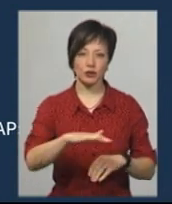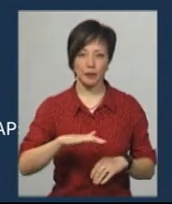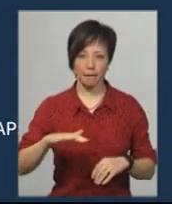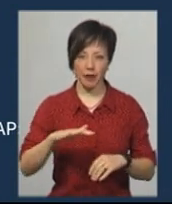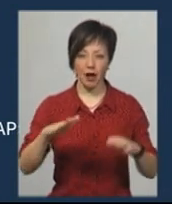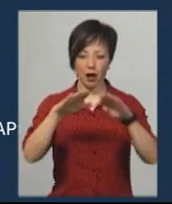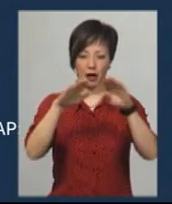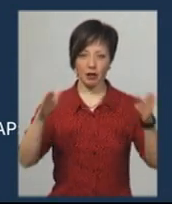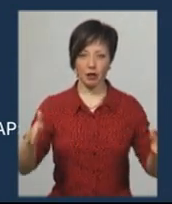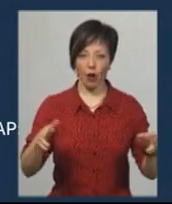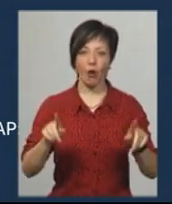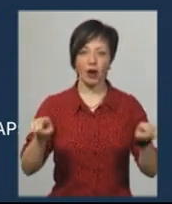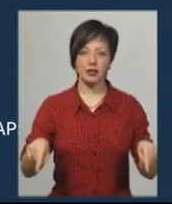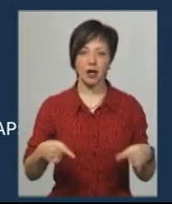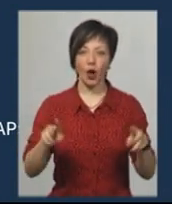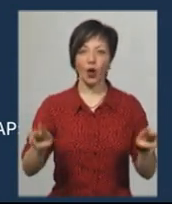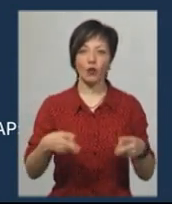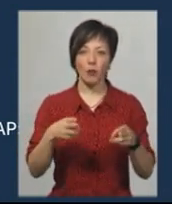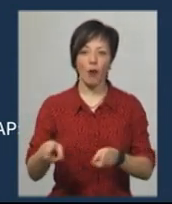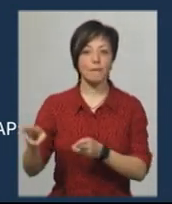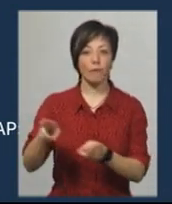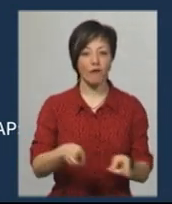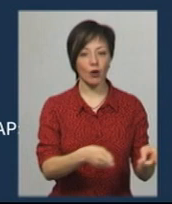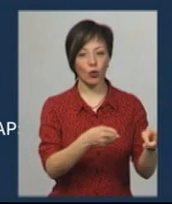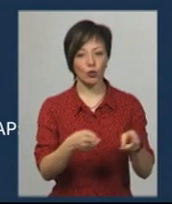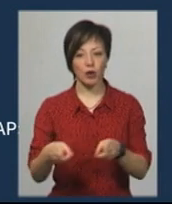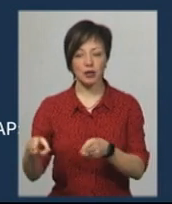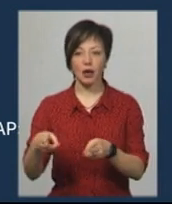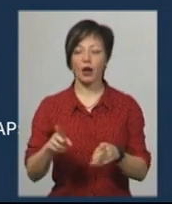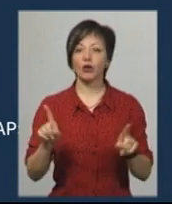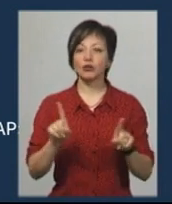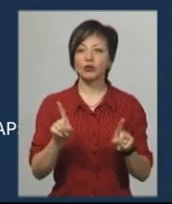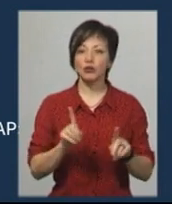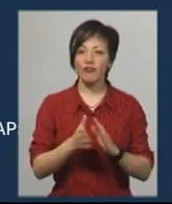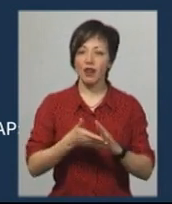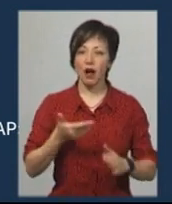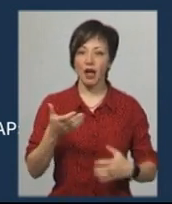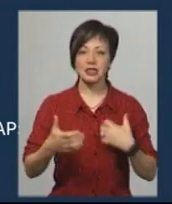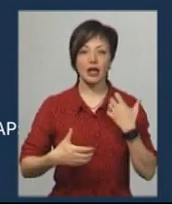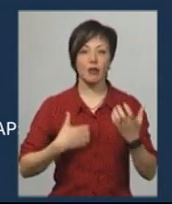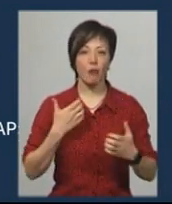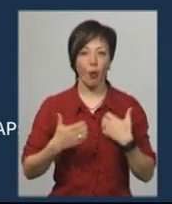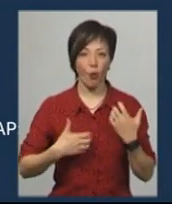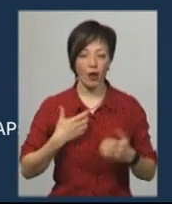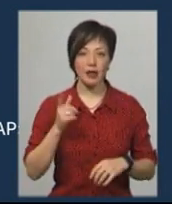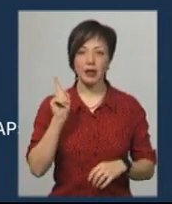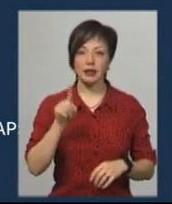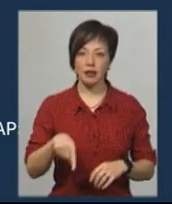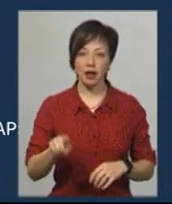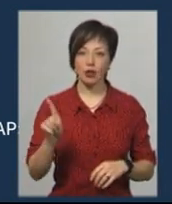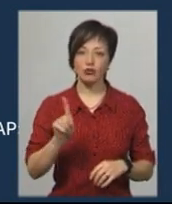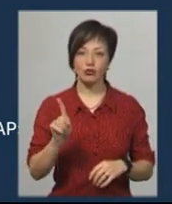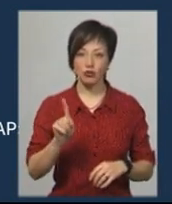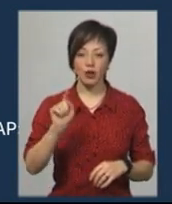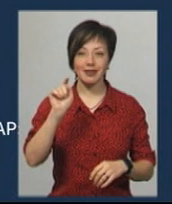організацією дитячих клубів по фігурному катанню. Найбільше, що викликає занепокоєння, це те, що там на